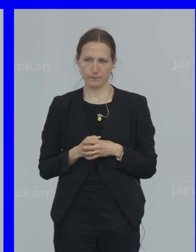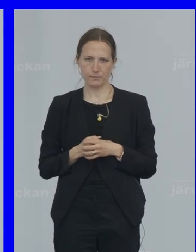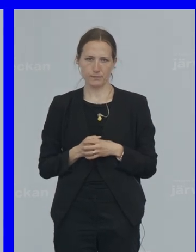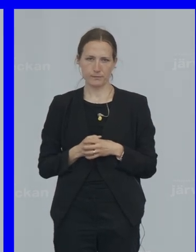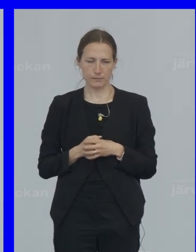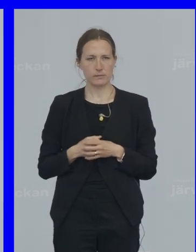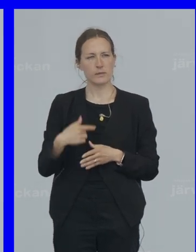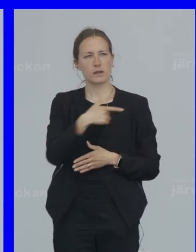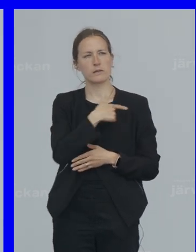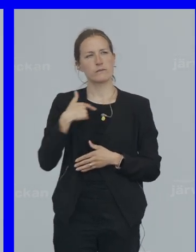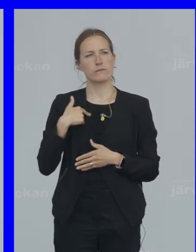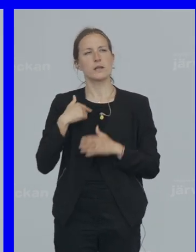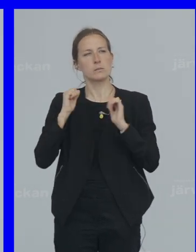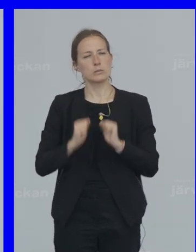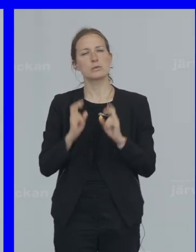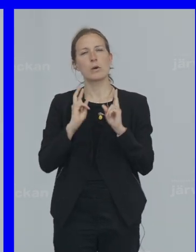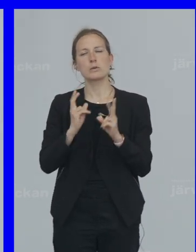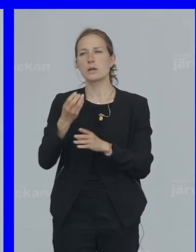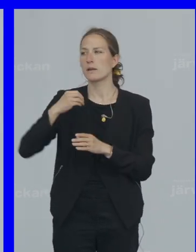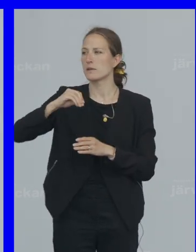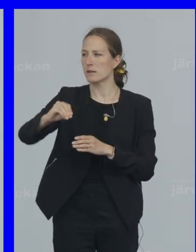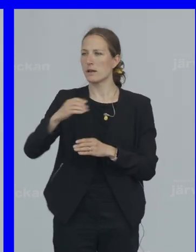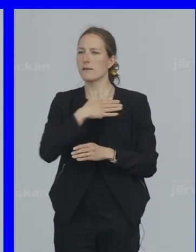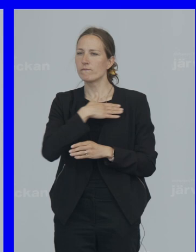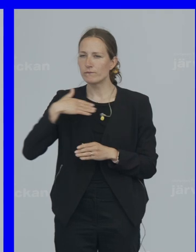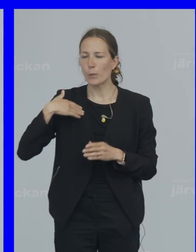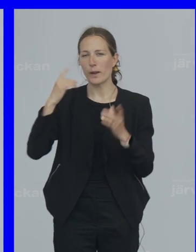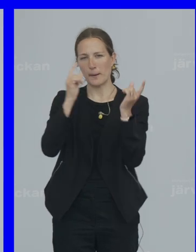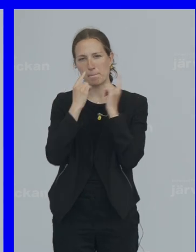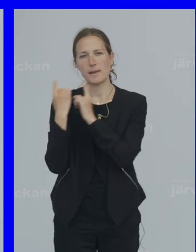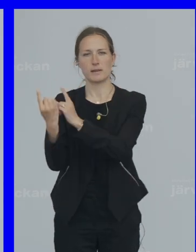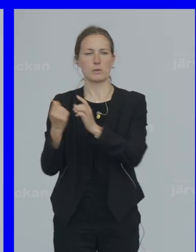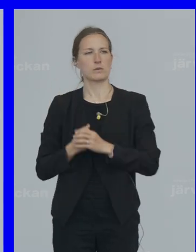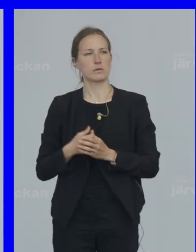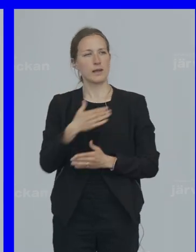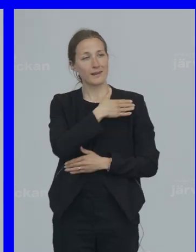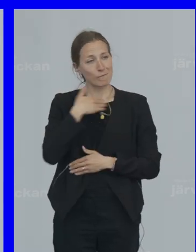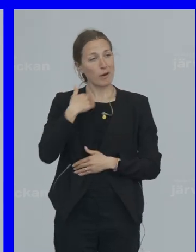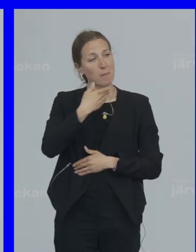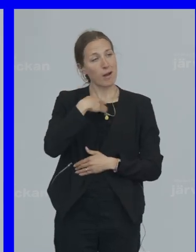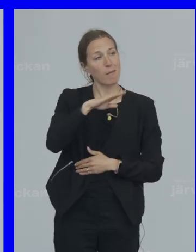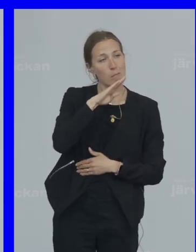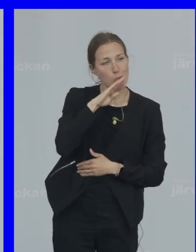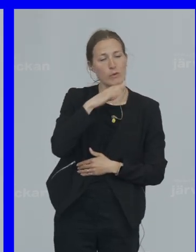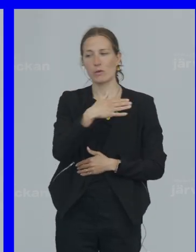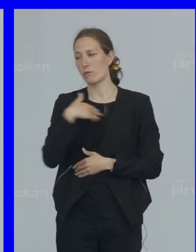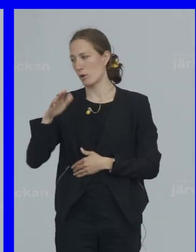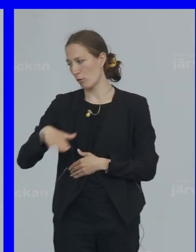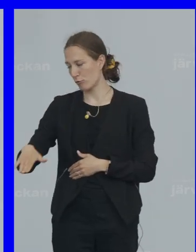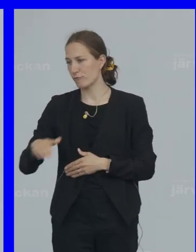Men vi ska också investera I våra människor I våra mammor Och i våra barn